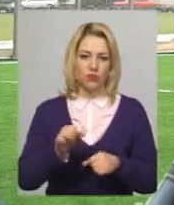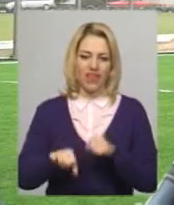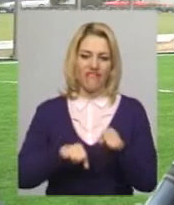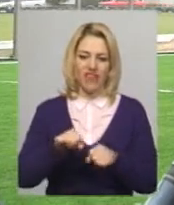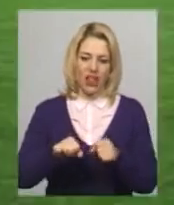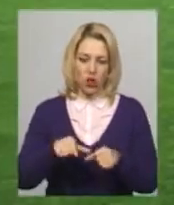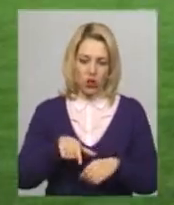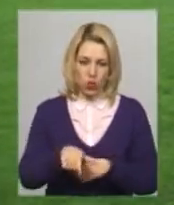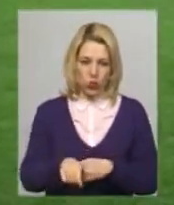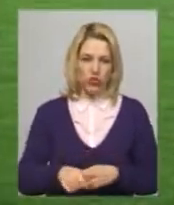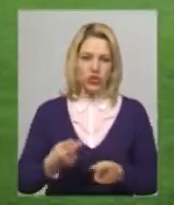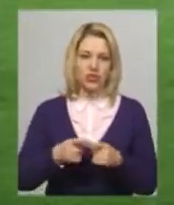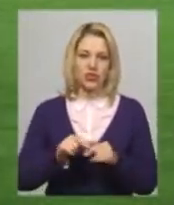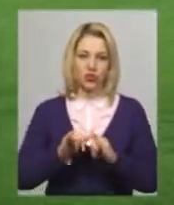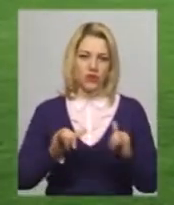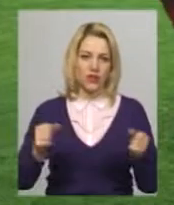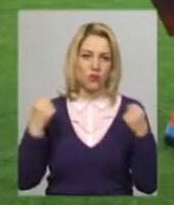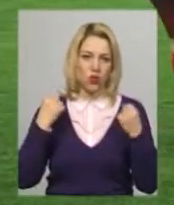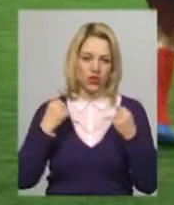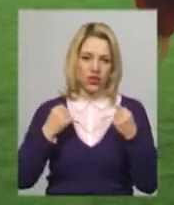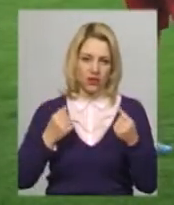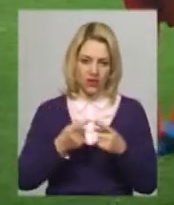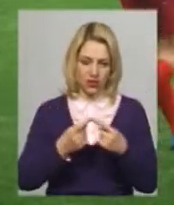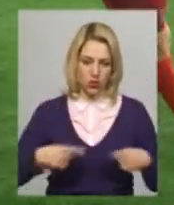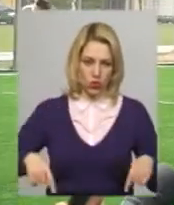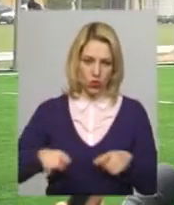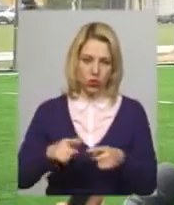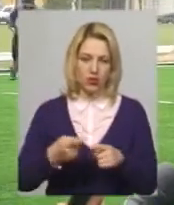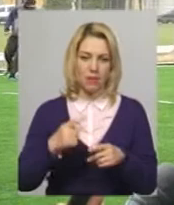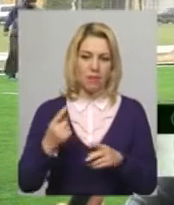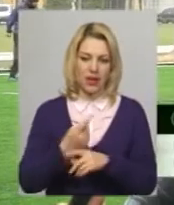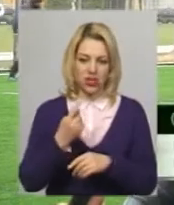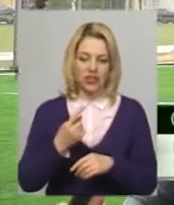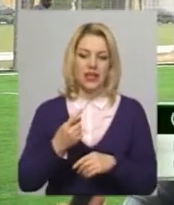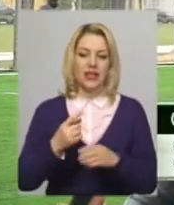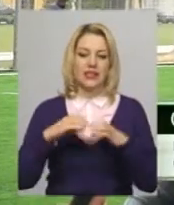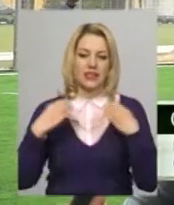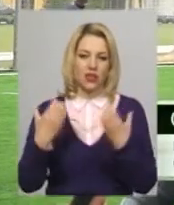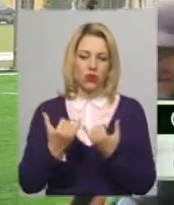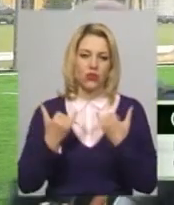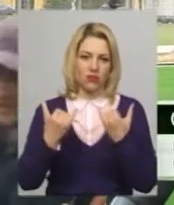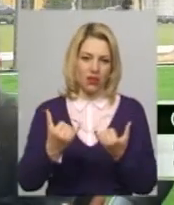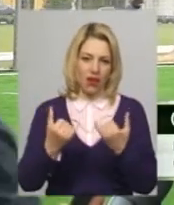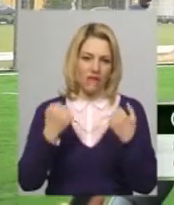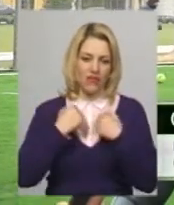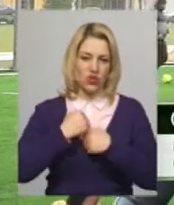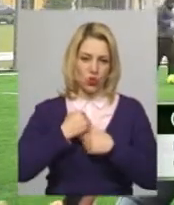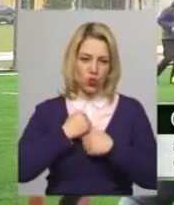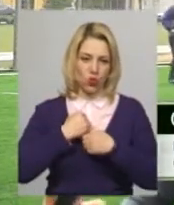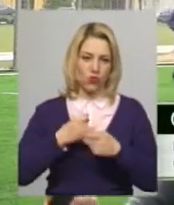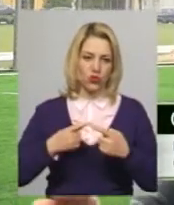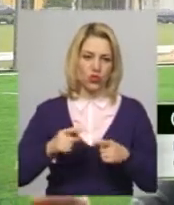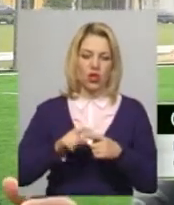спортивну інструктуру. Це перший стадіон, збудований у військових частинах Хмельницького. Часу потрачено небагато, нам більше погода заважала.